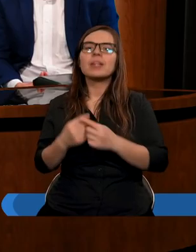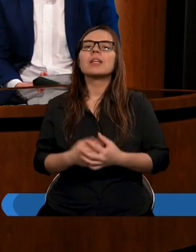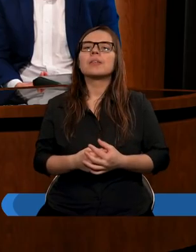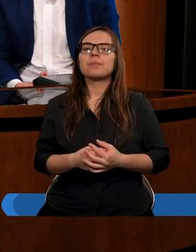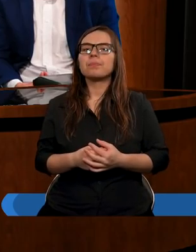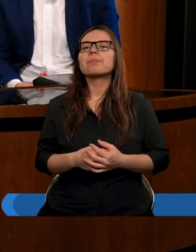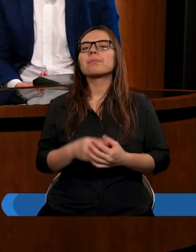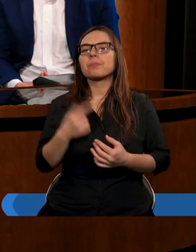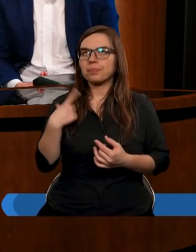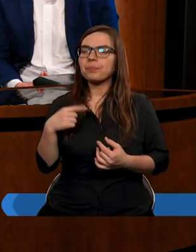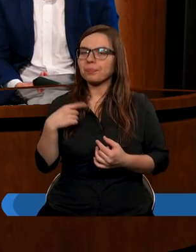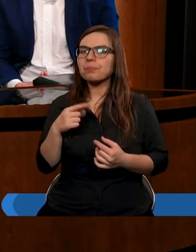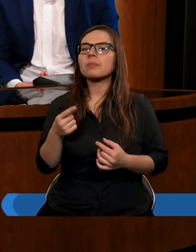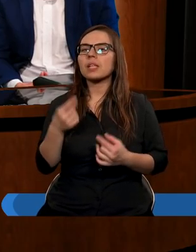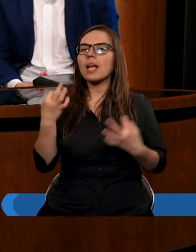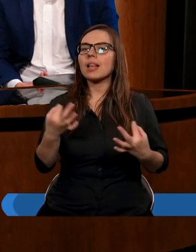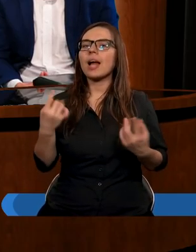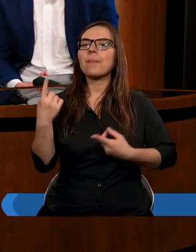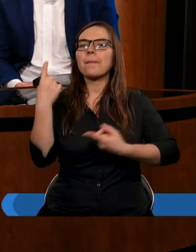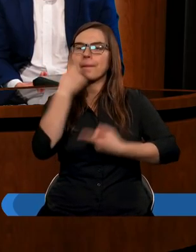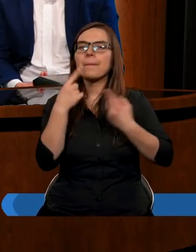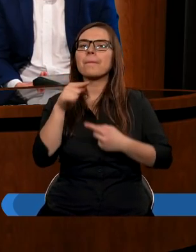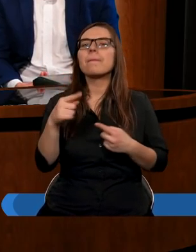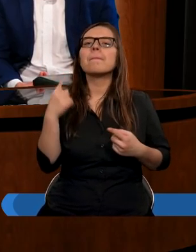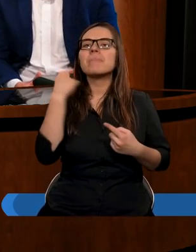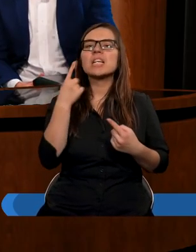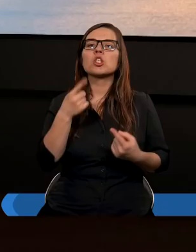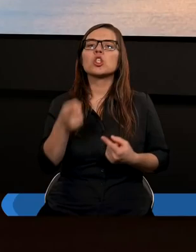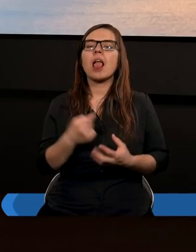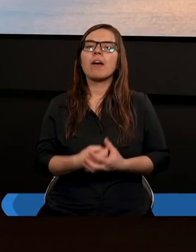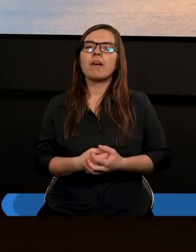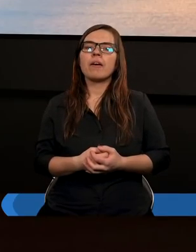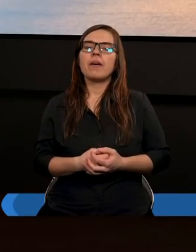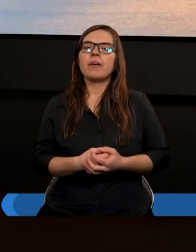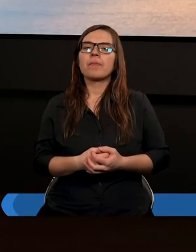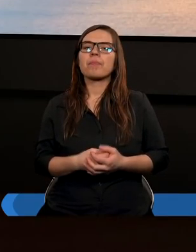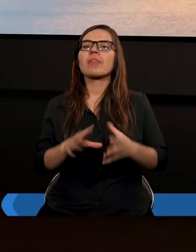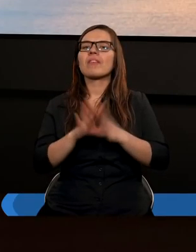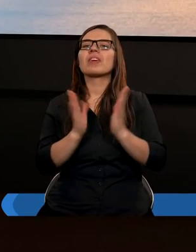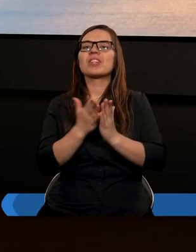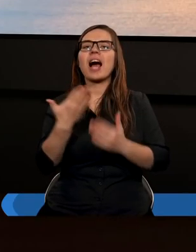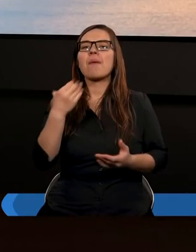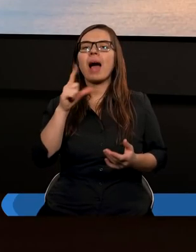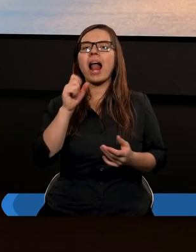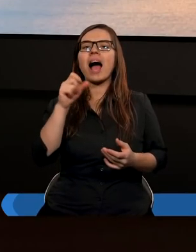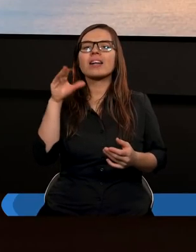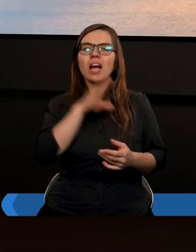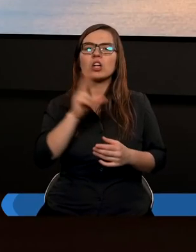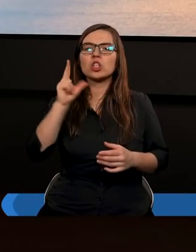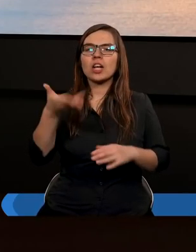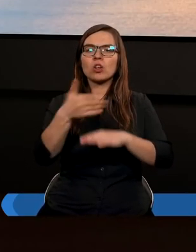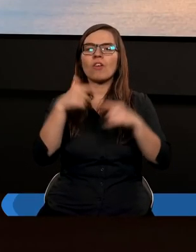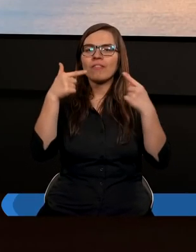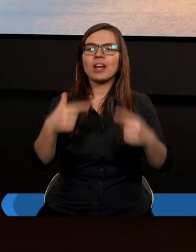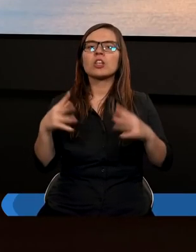A teraz rozważmy tę myśl. W Księdze Malachiasza trzeci rozdział,